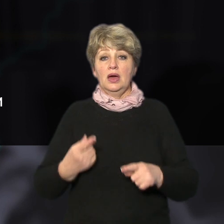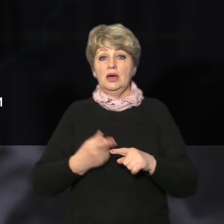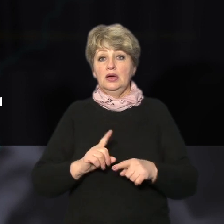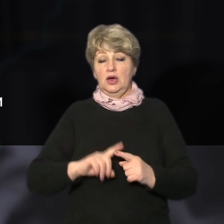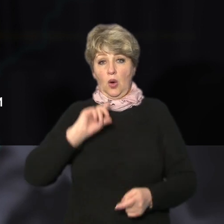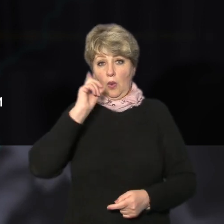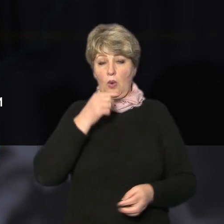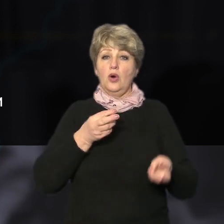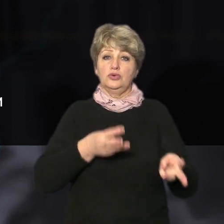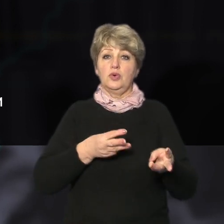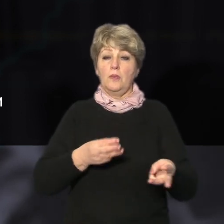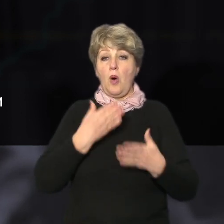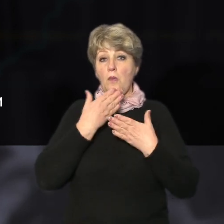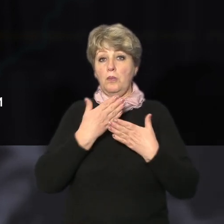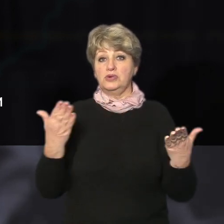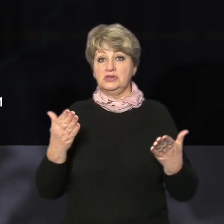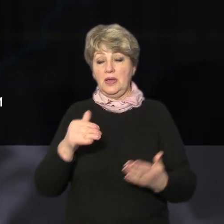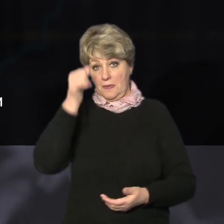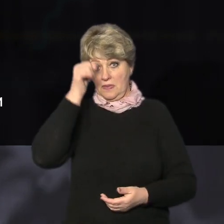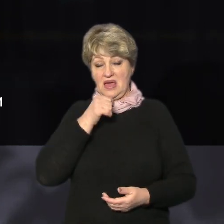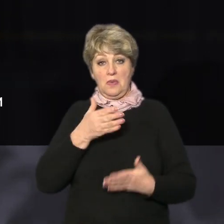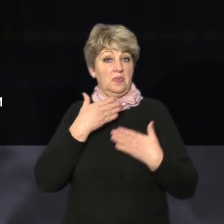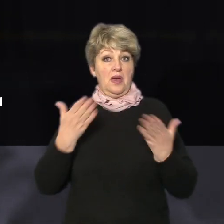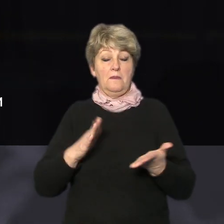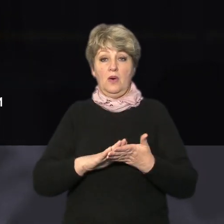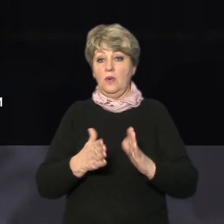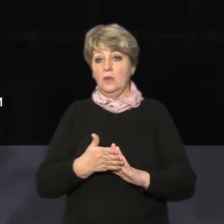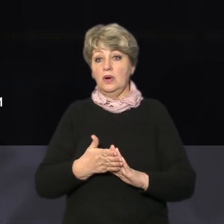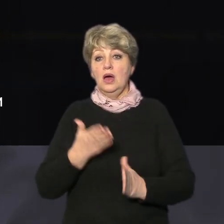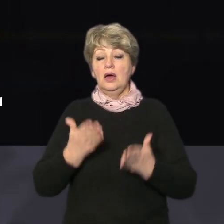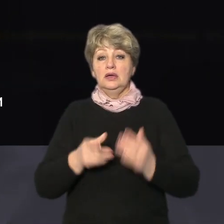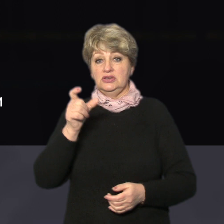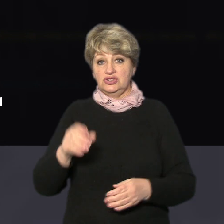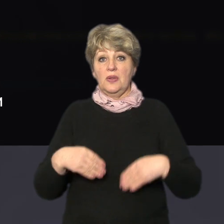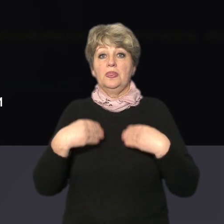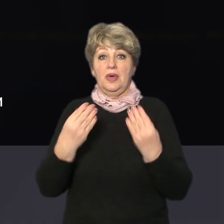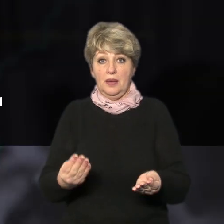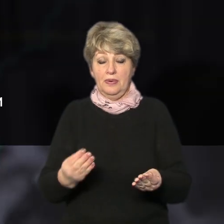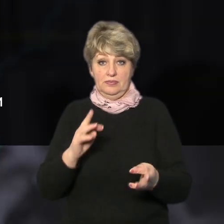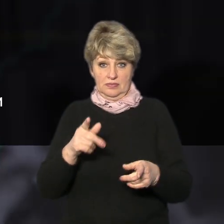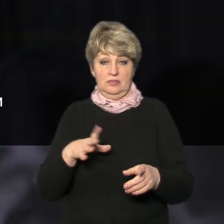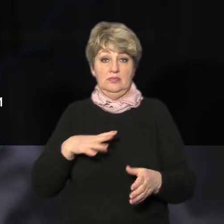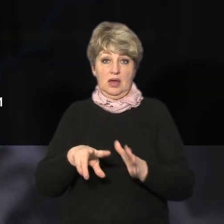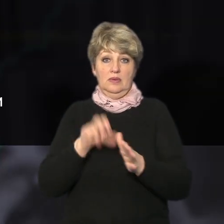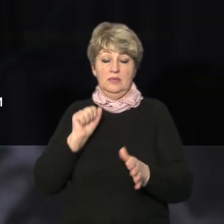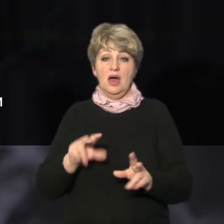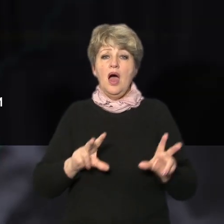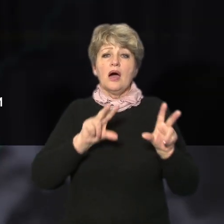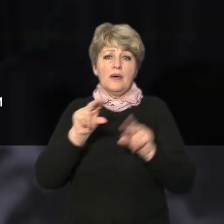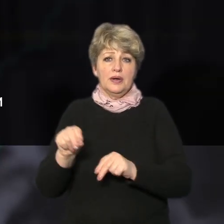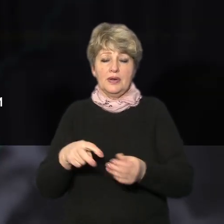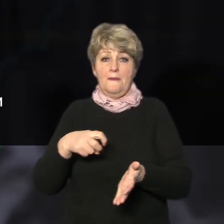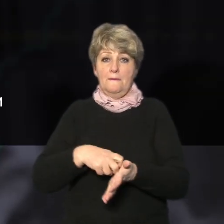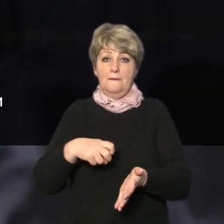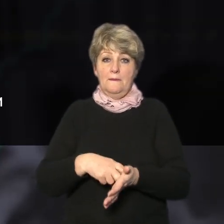а тут у них немає є послідній місяць договору все ми подаємо якби ми цього не подали то вони б нам опалення не включили гарантійні листи завезли